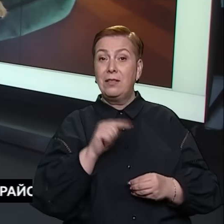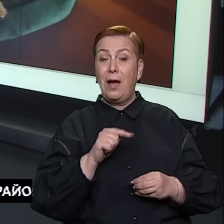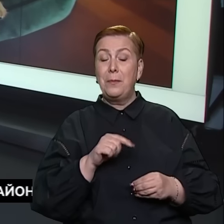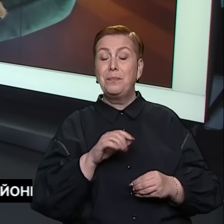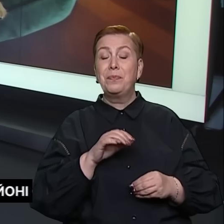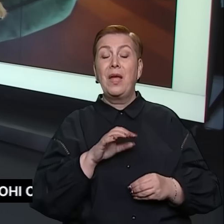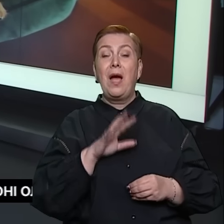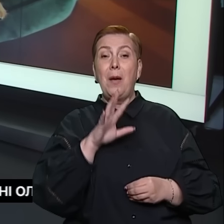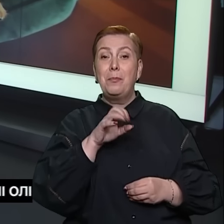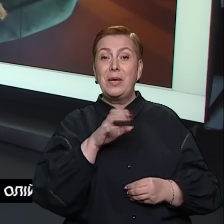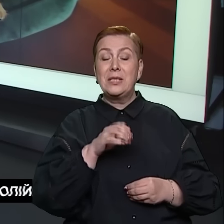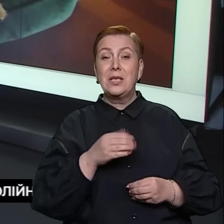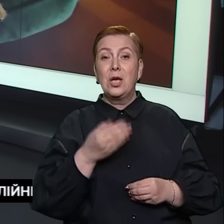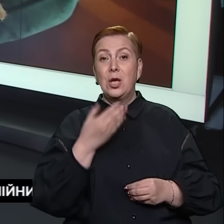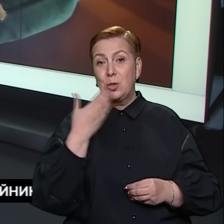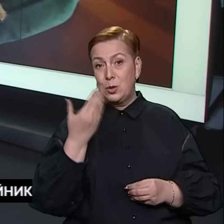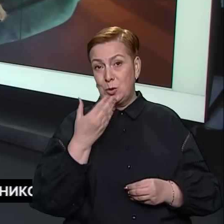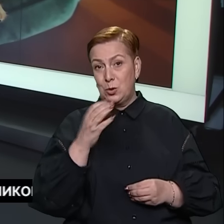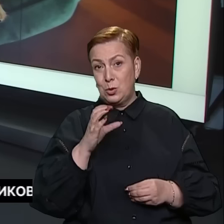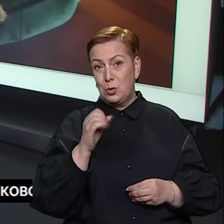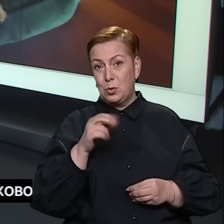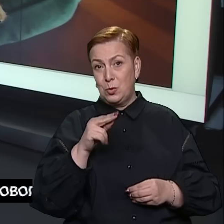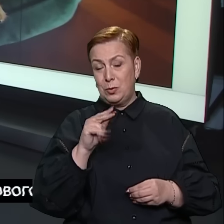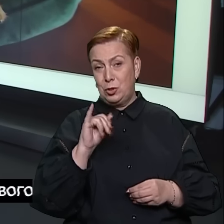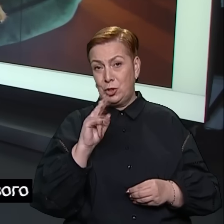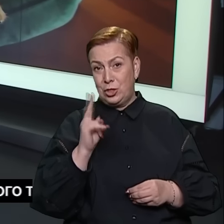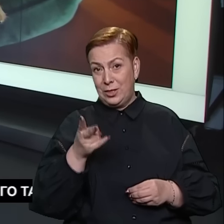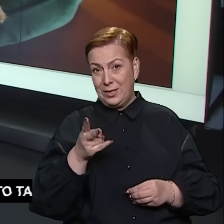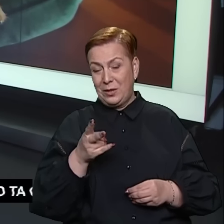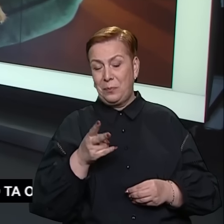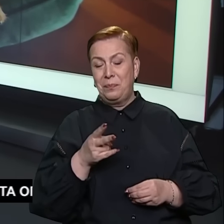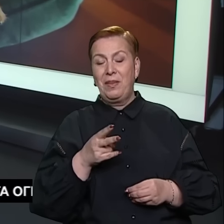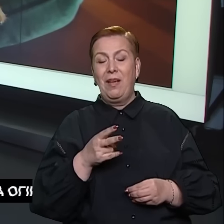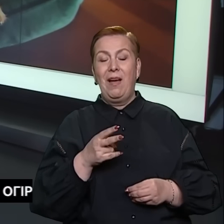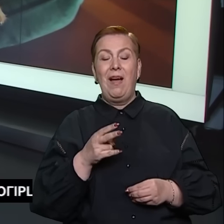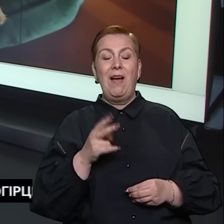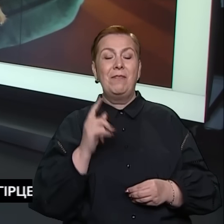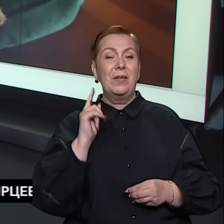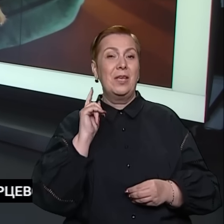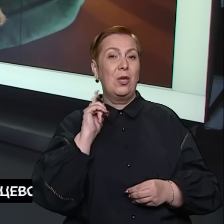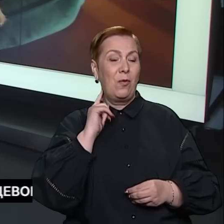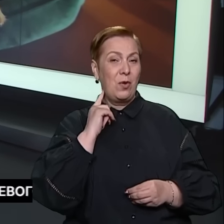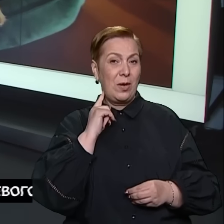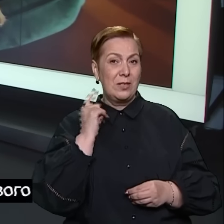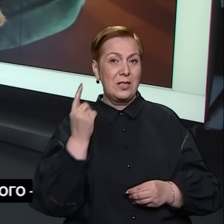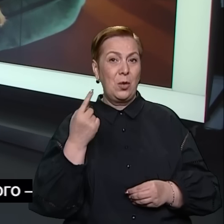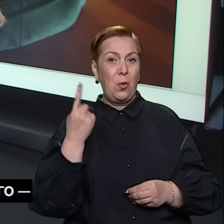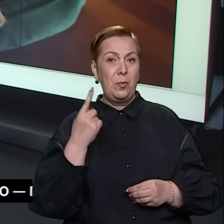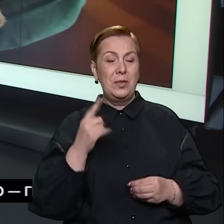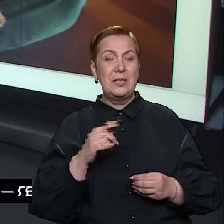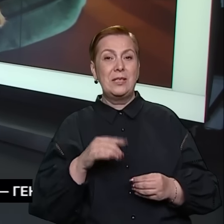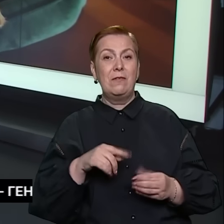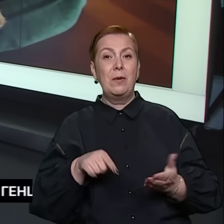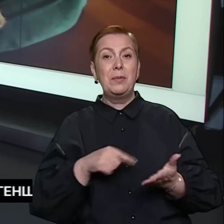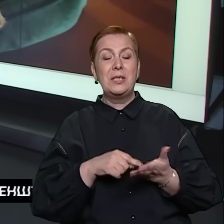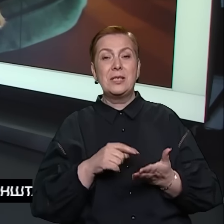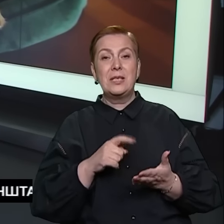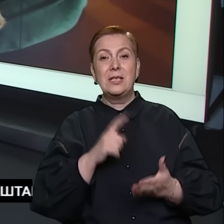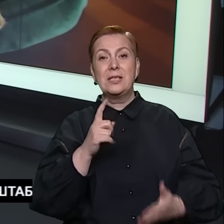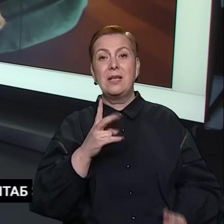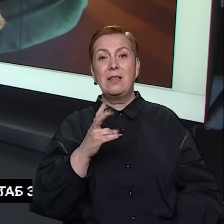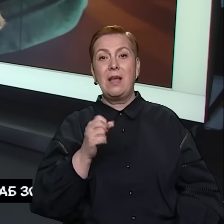родину. Супчиком його назвали в притулку у місті Знам'янка Кіровоградської області. А звідти його забрали нові господарі і назвали